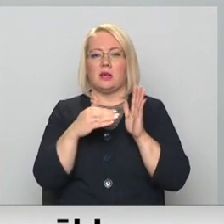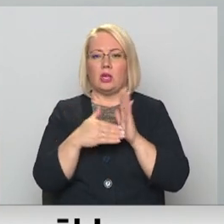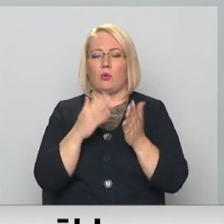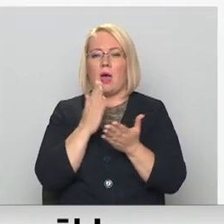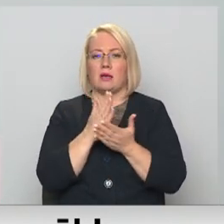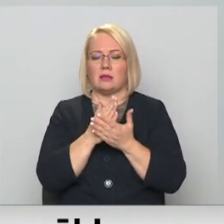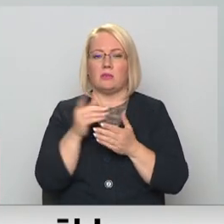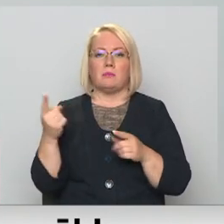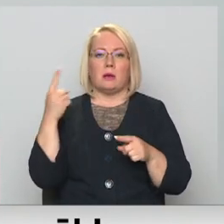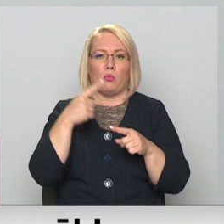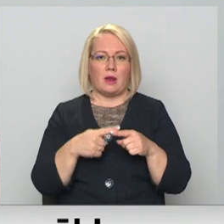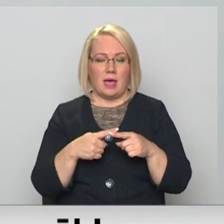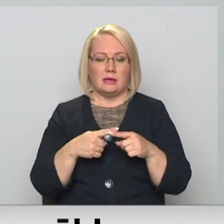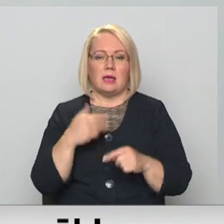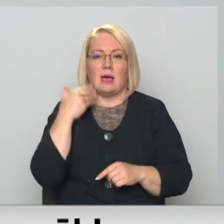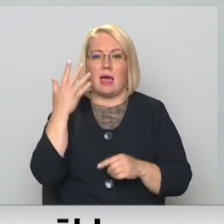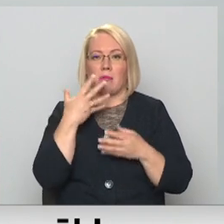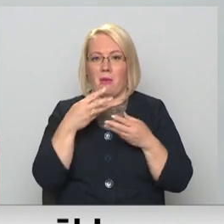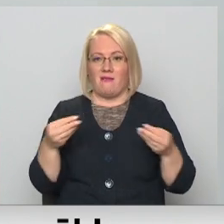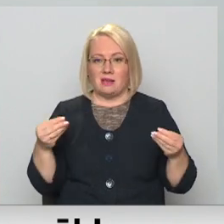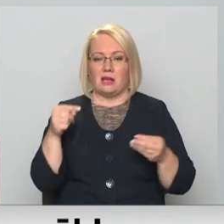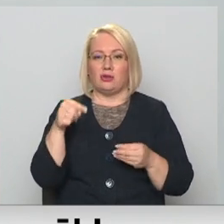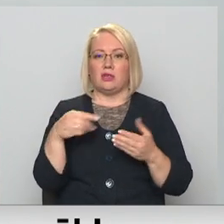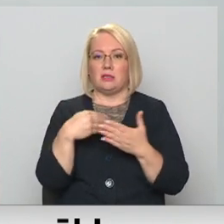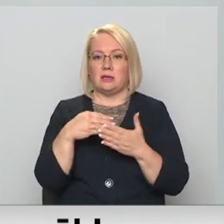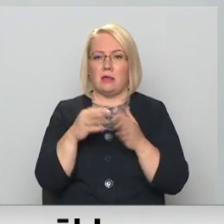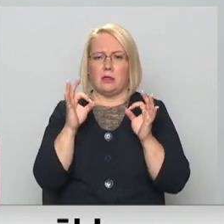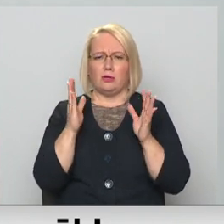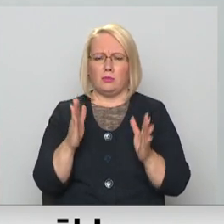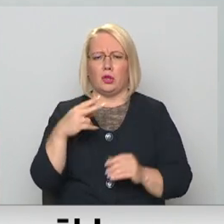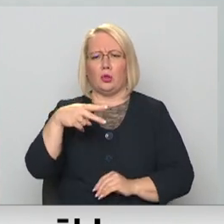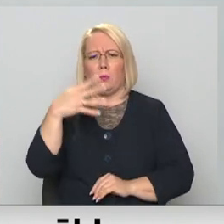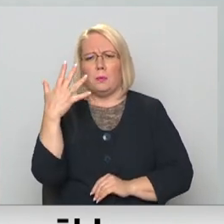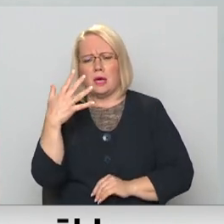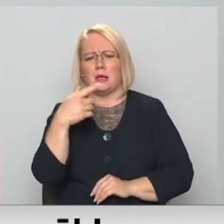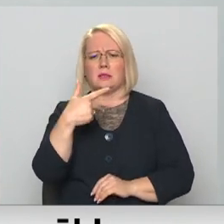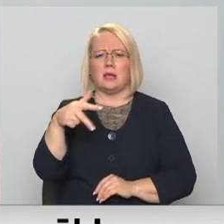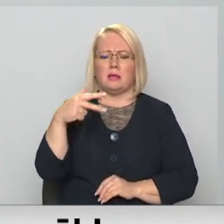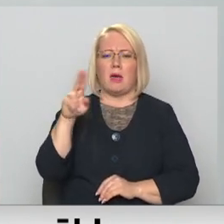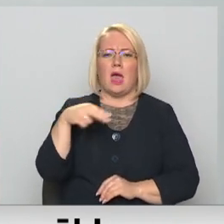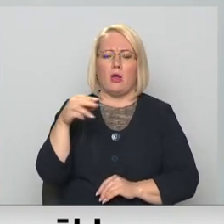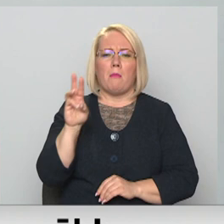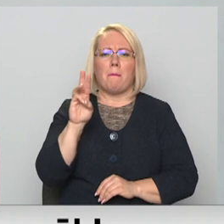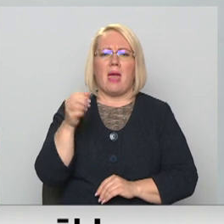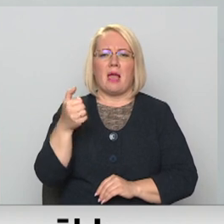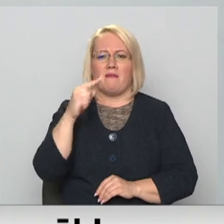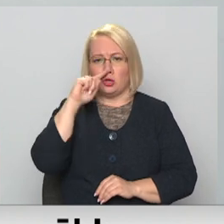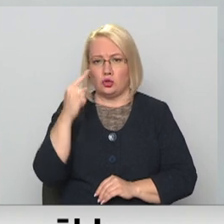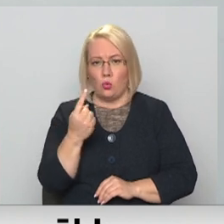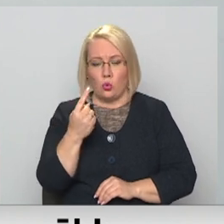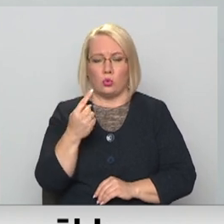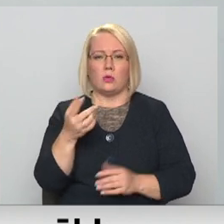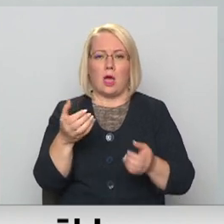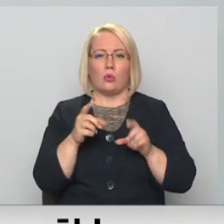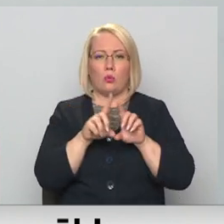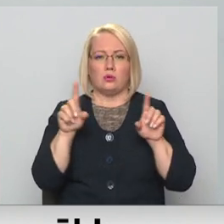ir pirmo reizes. Tad, pavasarī šī cena tiešām bija 25-30 eiro par megavatstundu, tad uzņēmumu